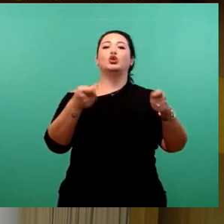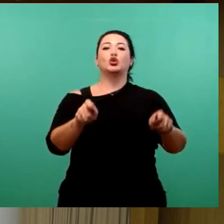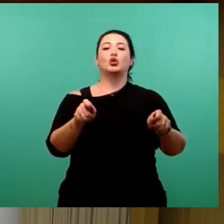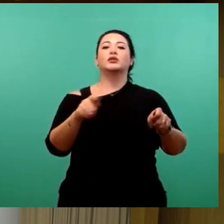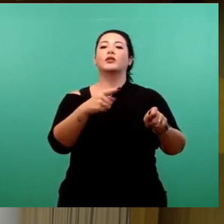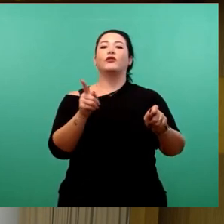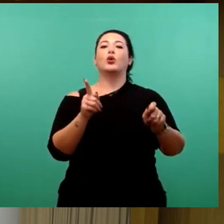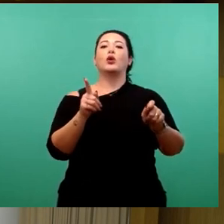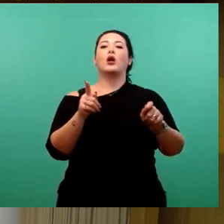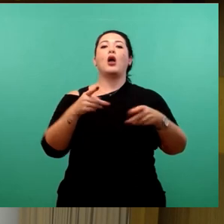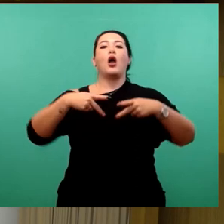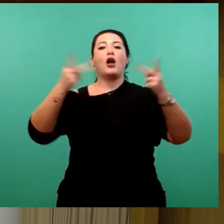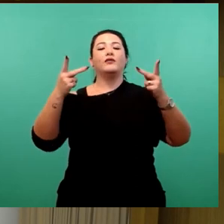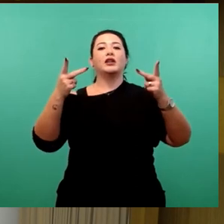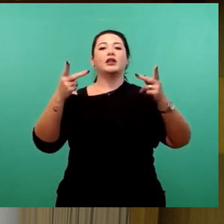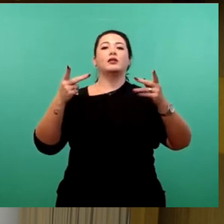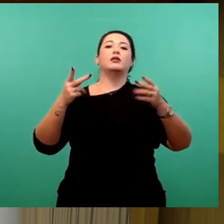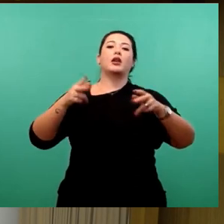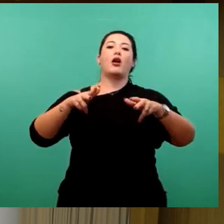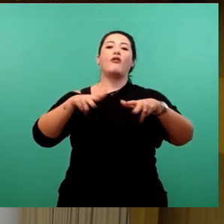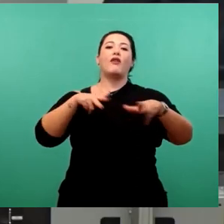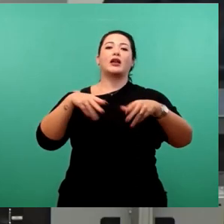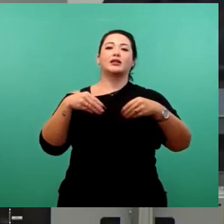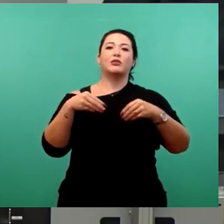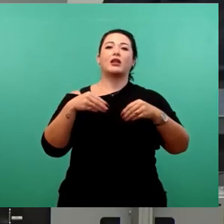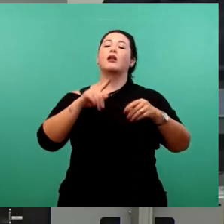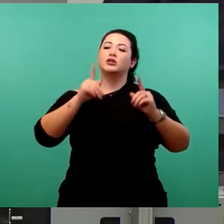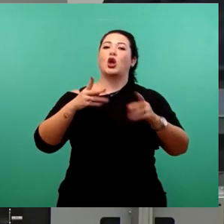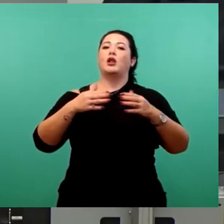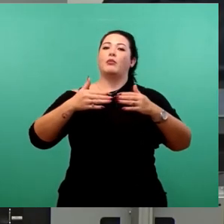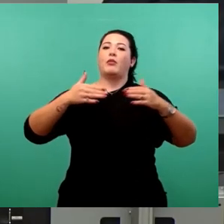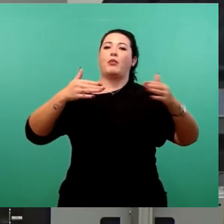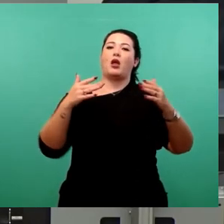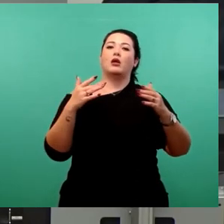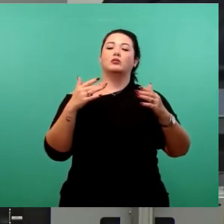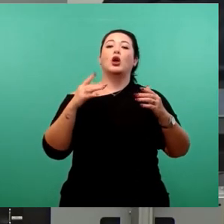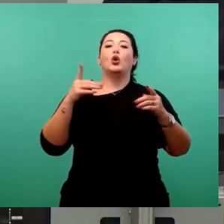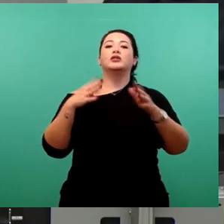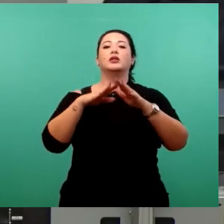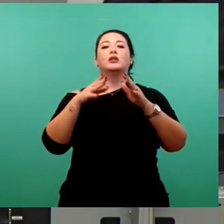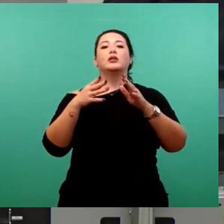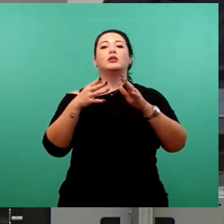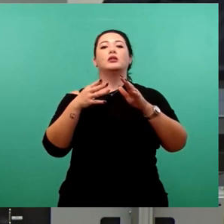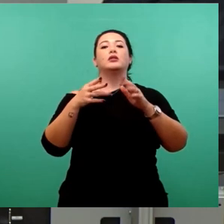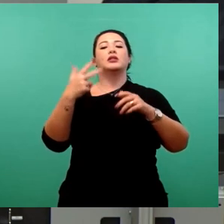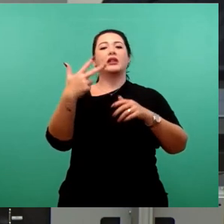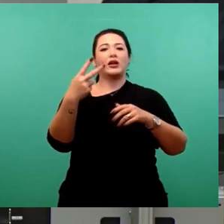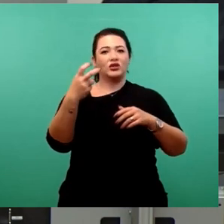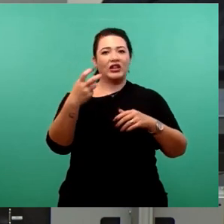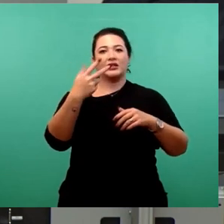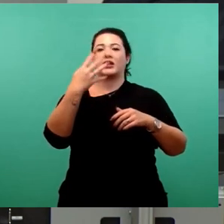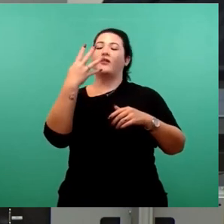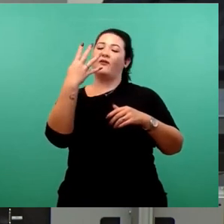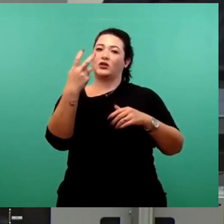Personennahverkehrs bis 2030, den die Haushaltskoalition im Haushalt 23-24 faktisch schon aufgegeben hatte.